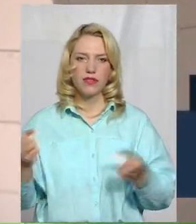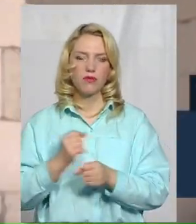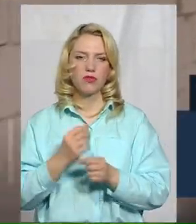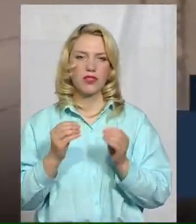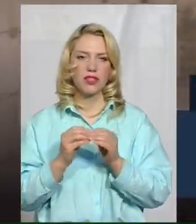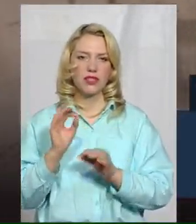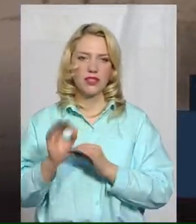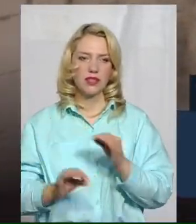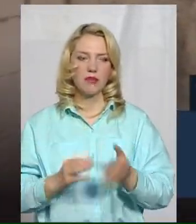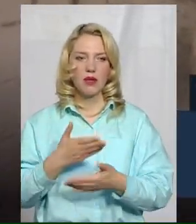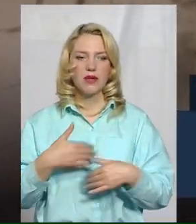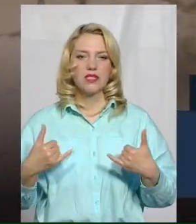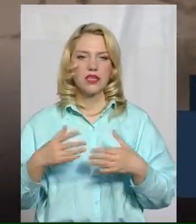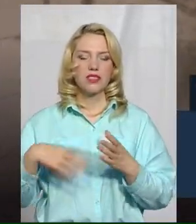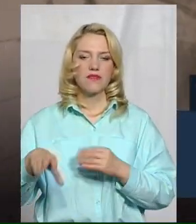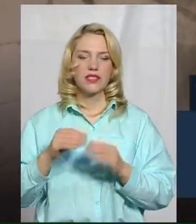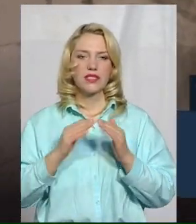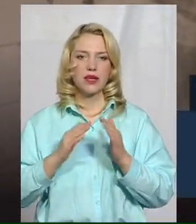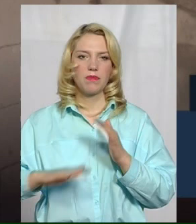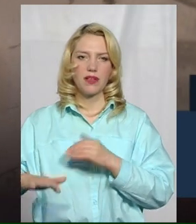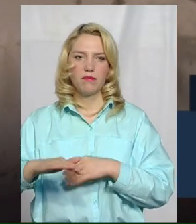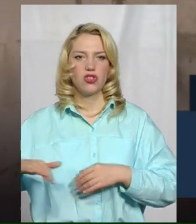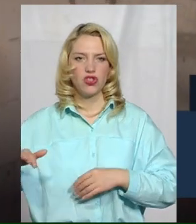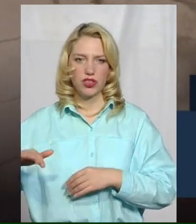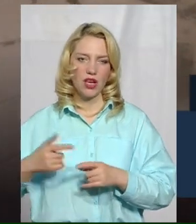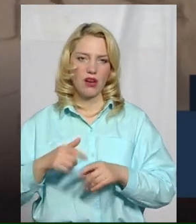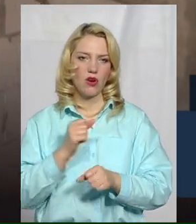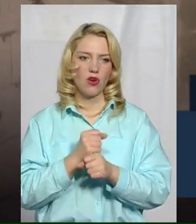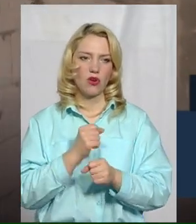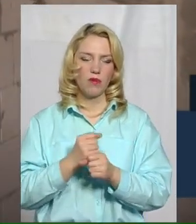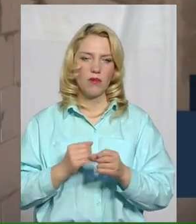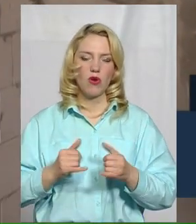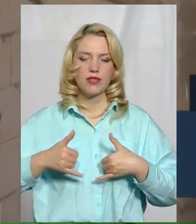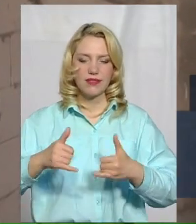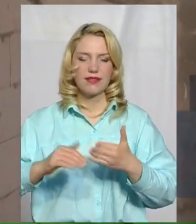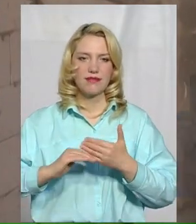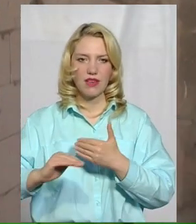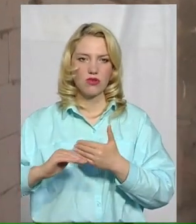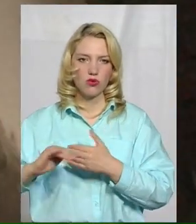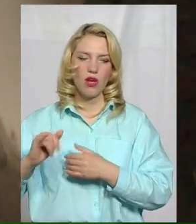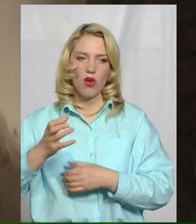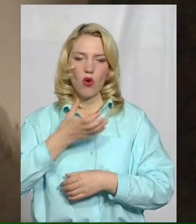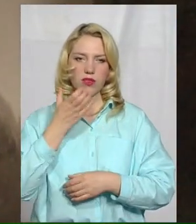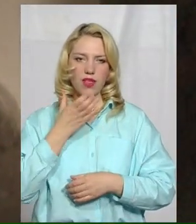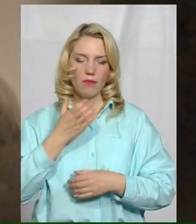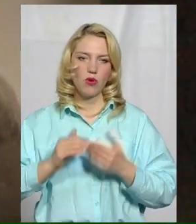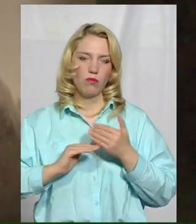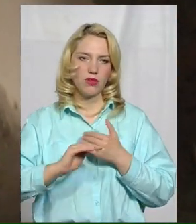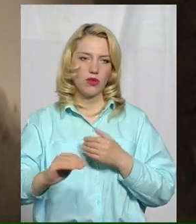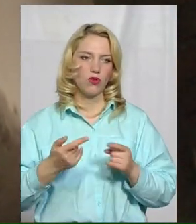зараз по всіх побутових приміщеннях робимо стяжку і утеплюємо підлогу. Сам перед